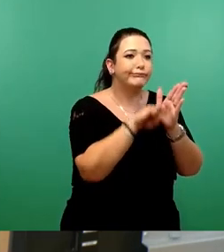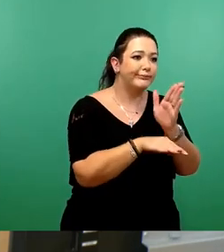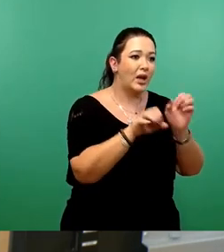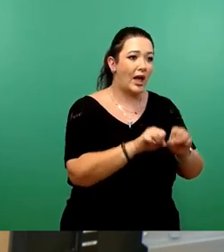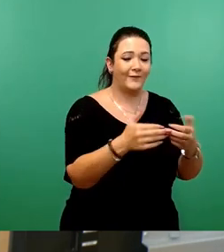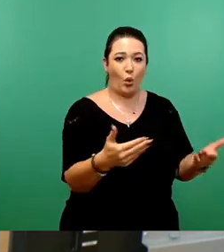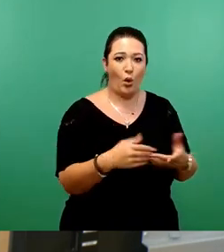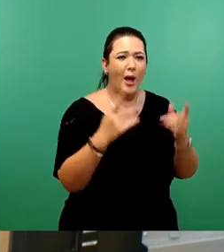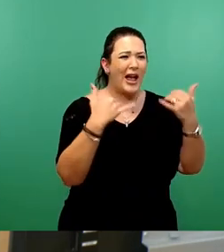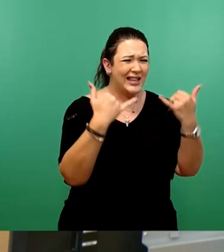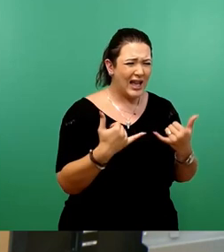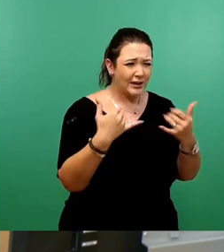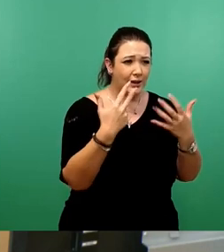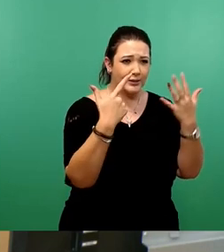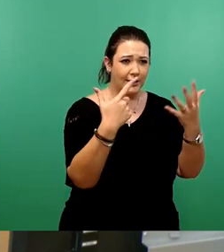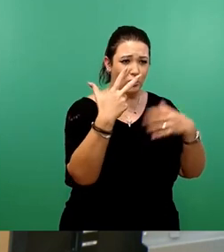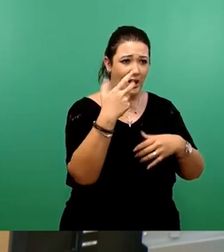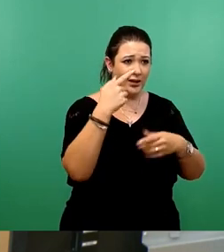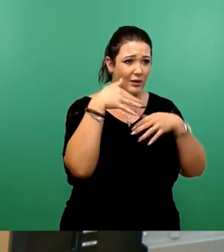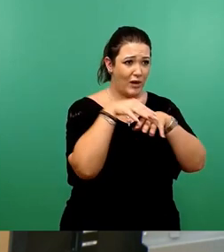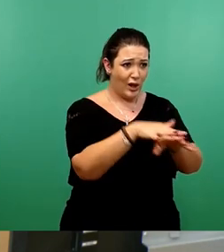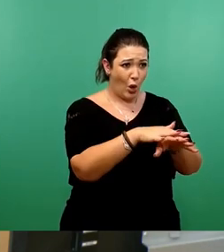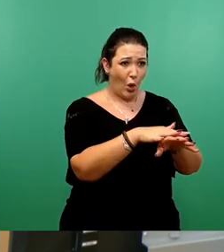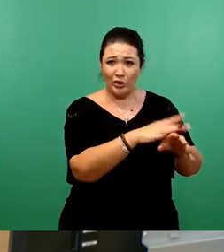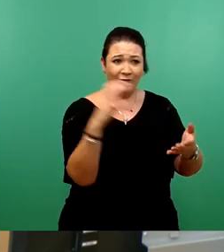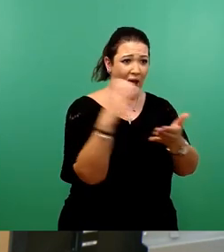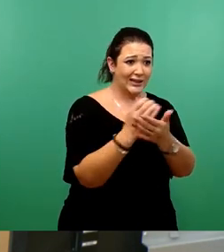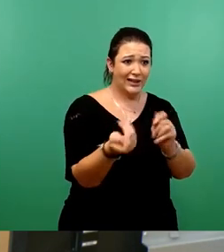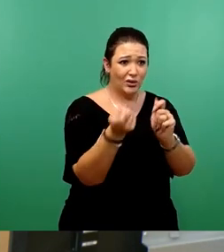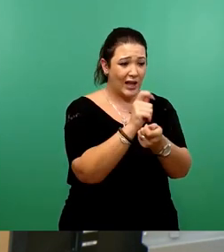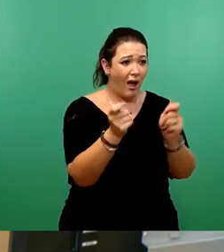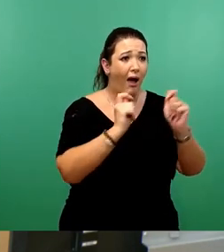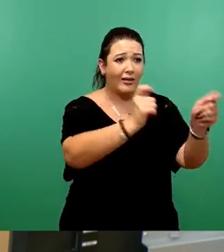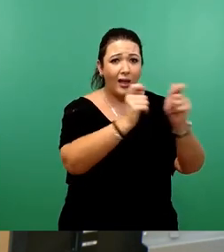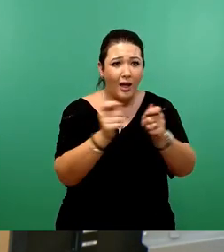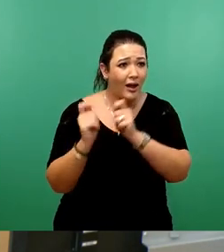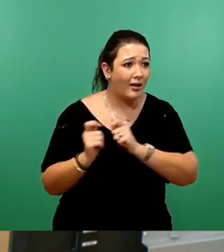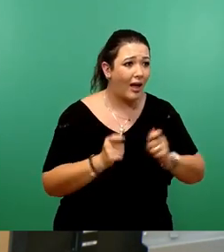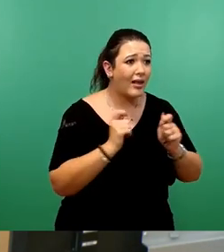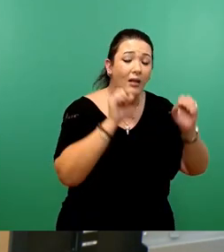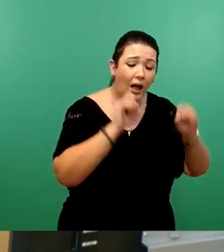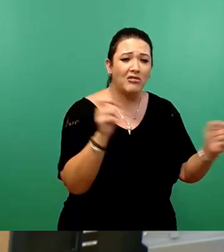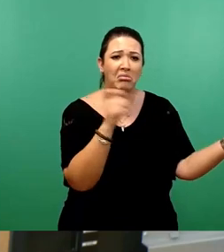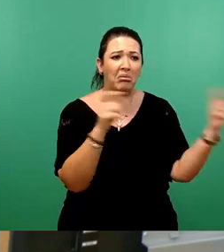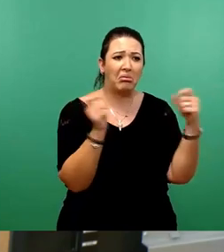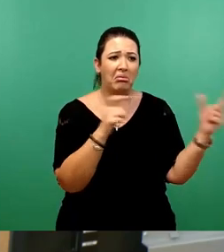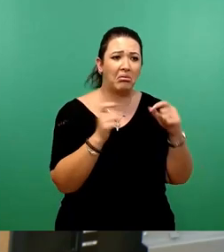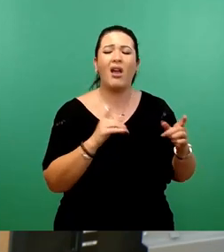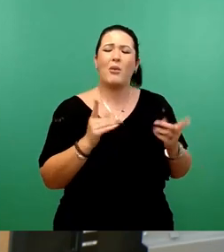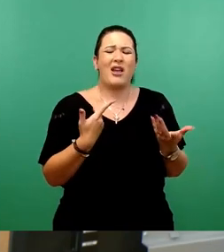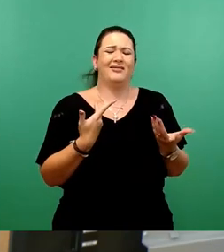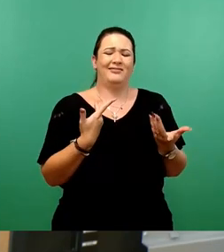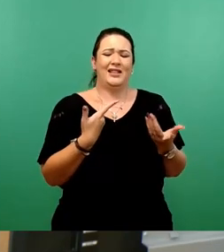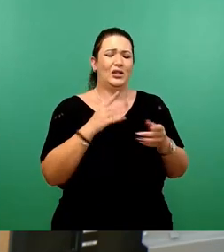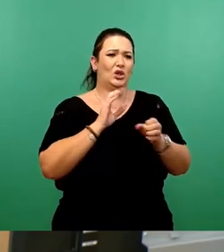Millionen Ersetzungsanträge an den Kopf schmeißen. So einfach, wie ich es gesagt habe, ist es. Einnahmen müssen erhöht werden oder Ausgaben müssen runter und